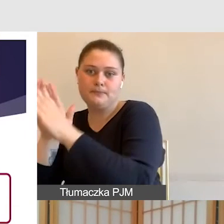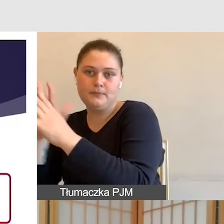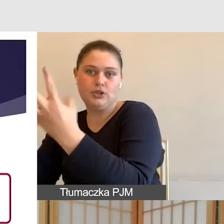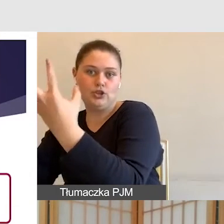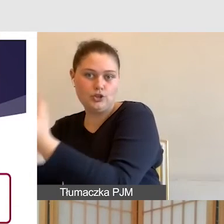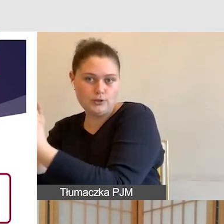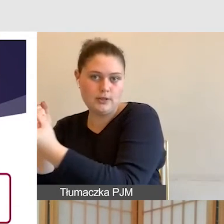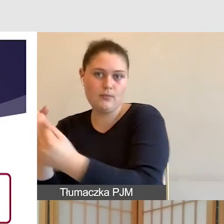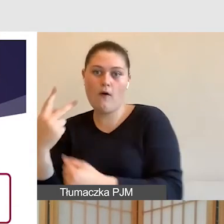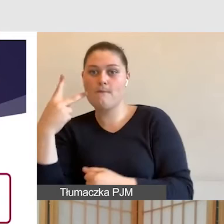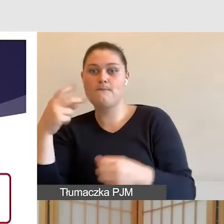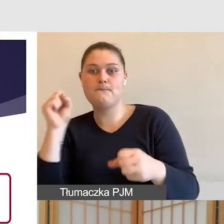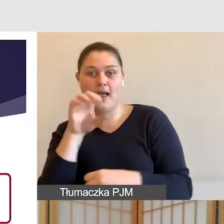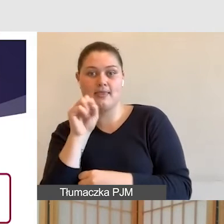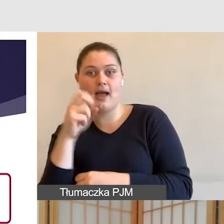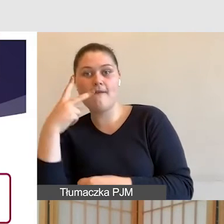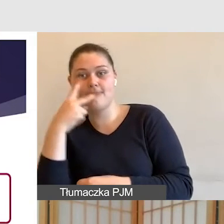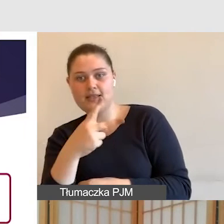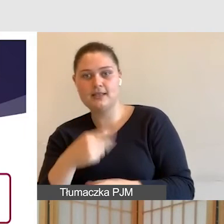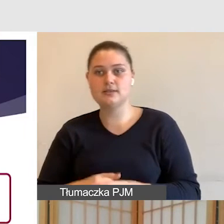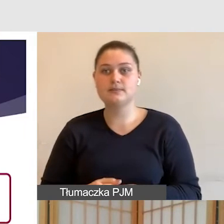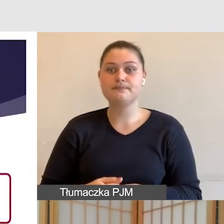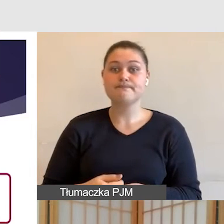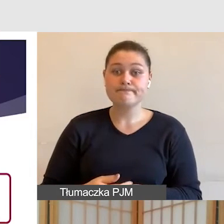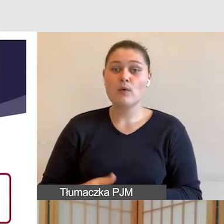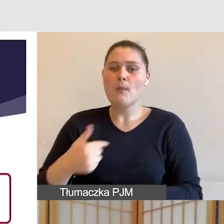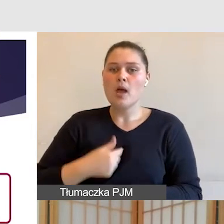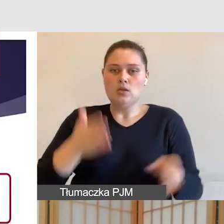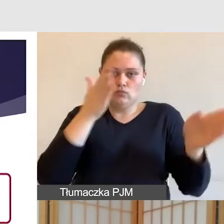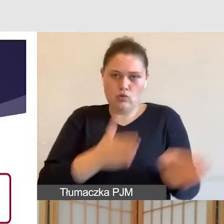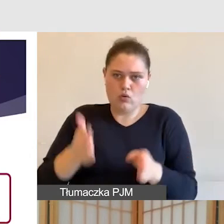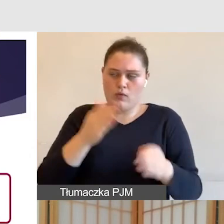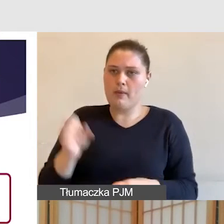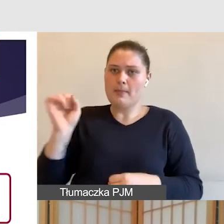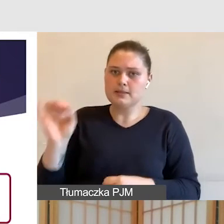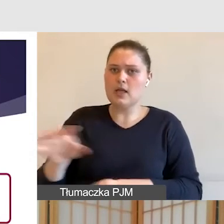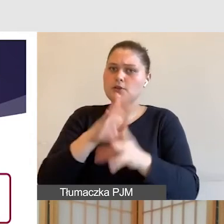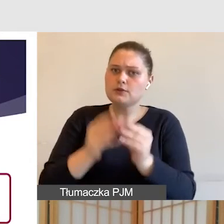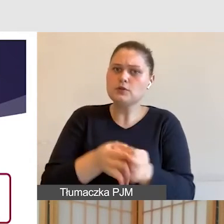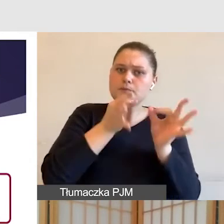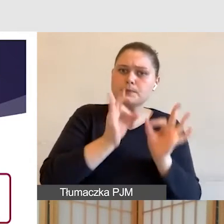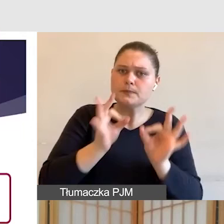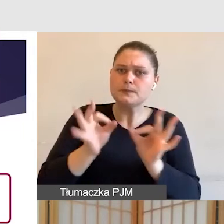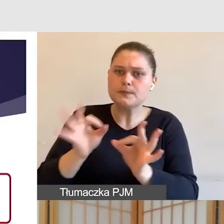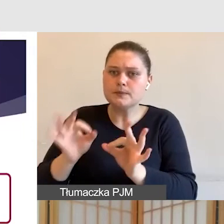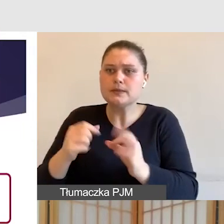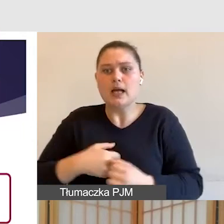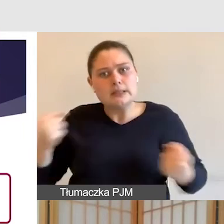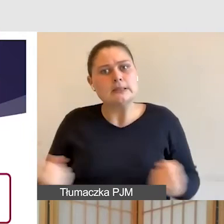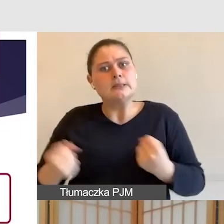szkolenia czy warsztatu, a później z powodu zbyt jasnego pomieszczenia nasi uczestnicy nie będą mogli dostrzec